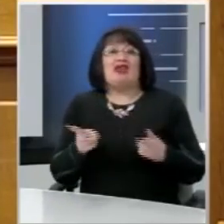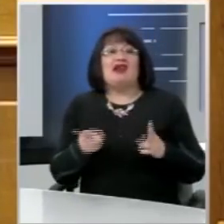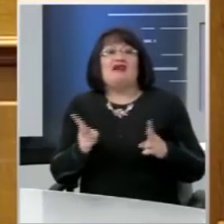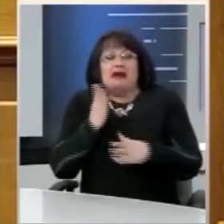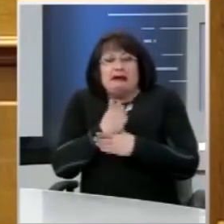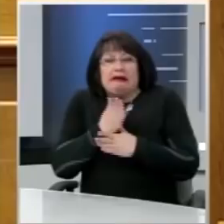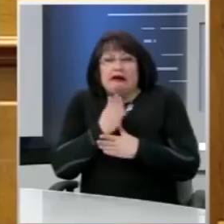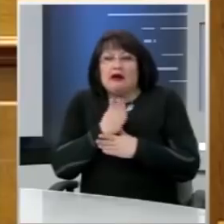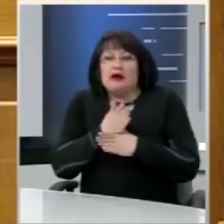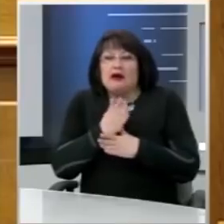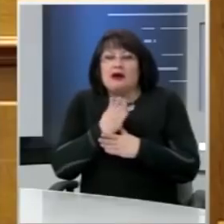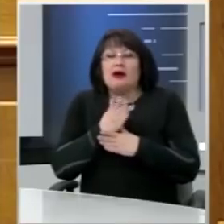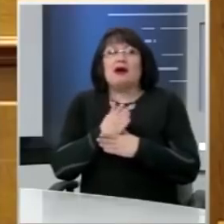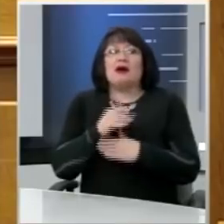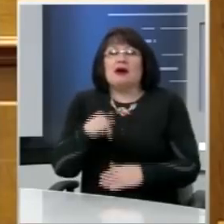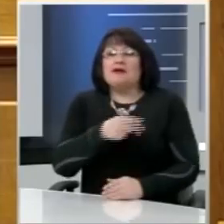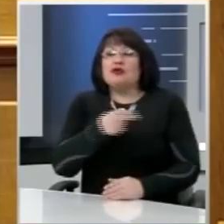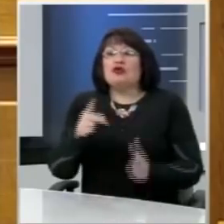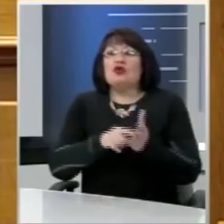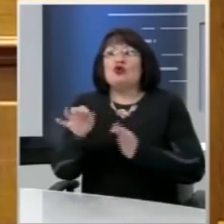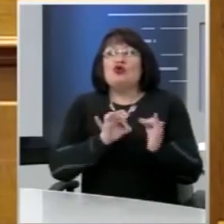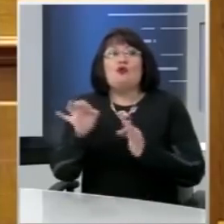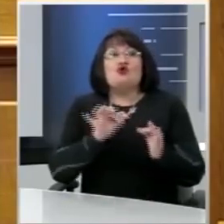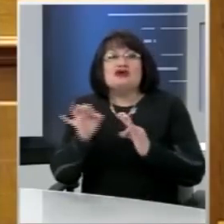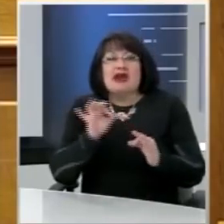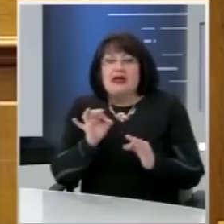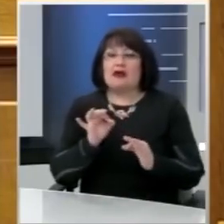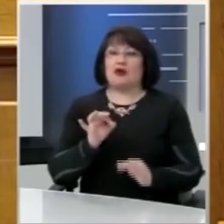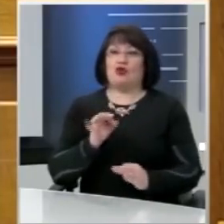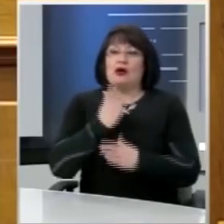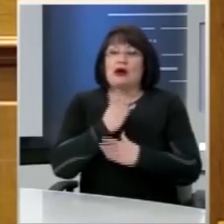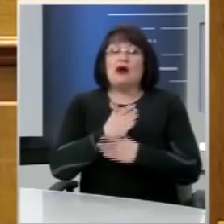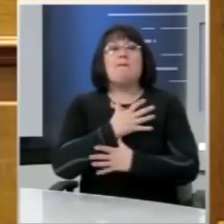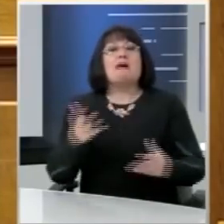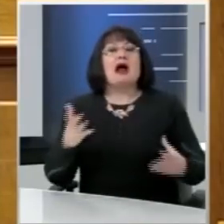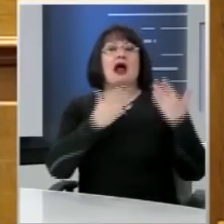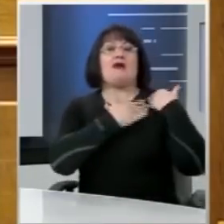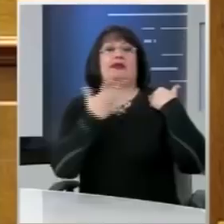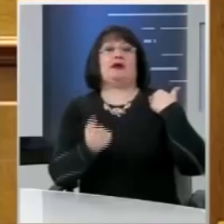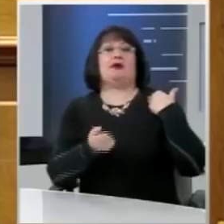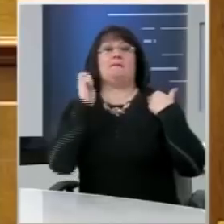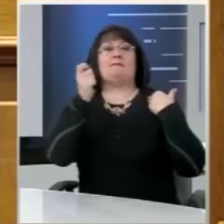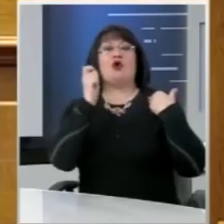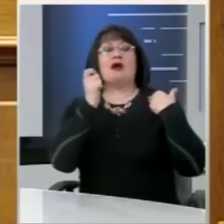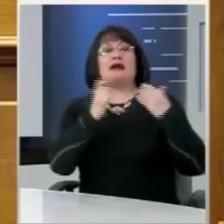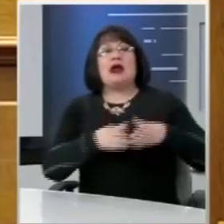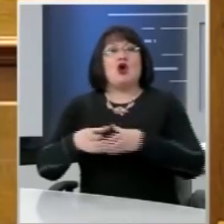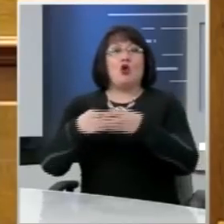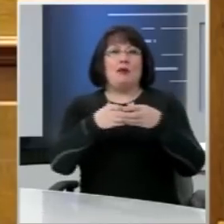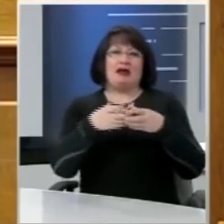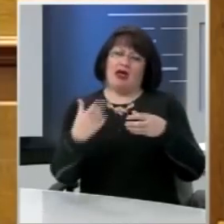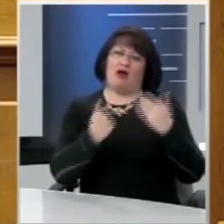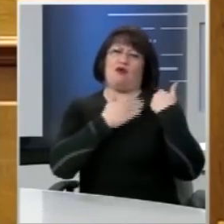κρυφτούν πίσω από το συγκεκριμένο νομοσχέδιο οι μεγάλες ευθύνες των πολιτικών δυνάμεων